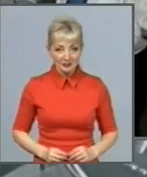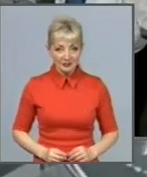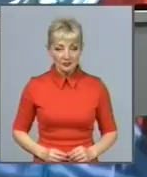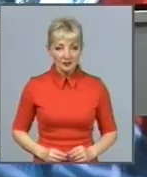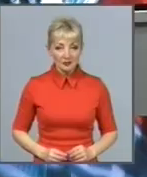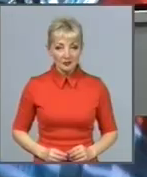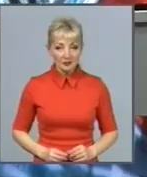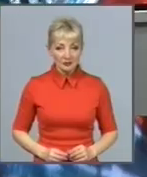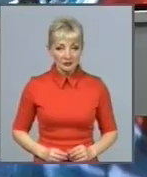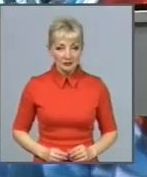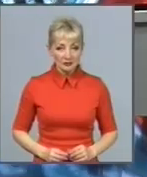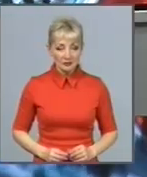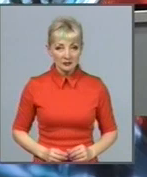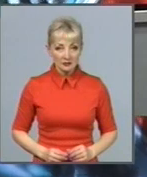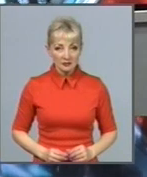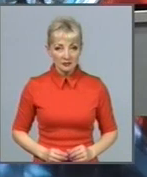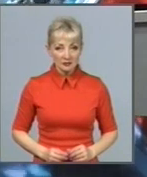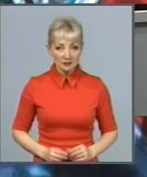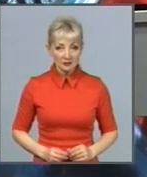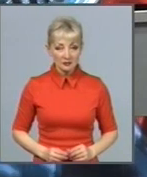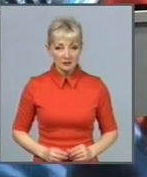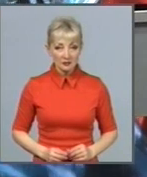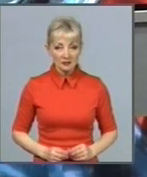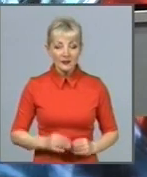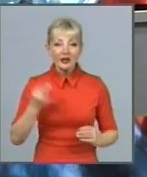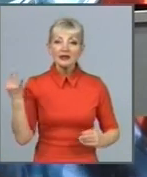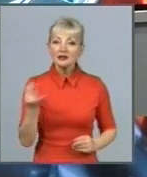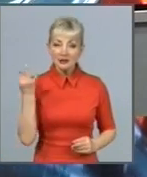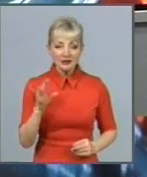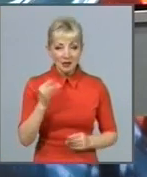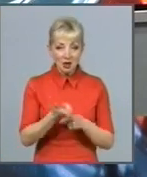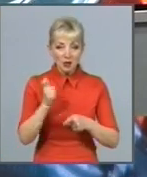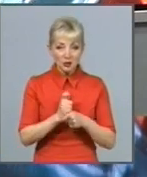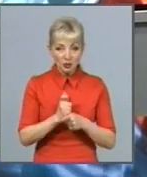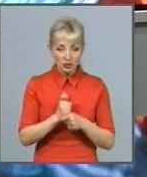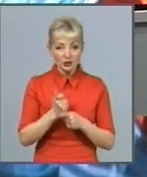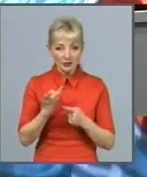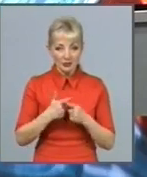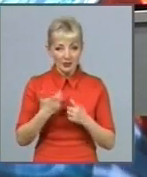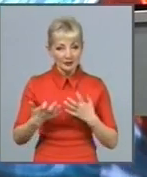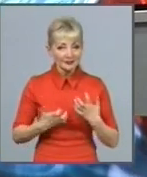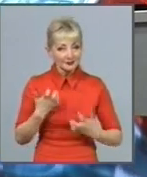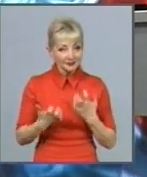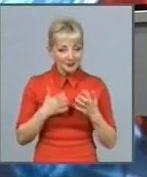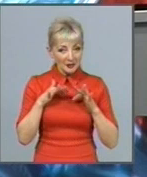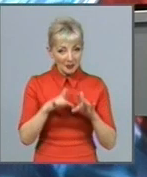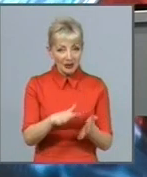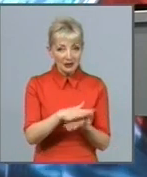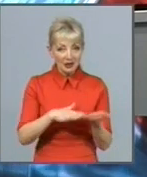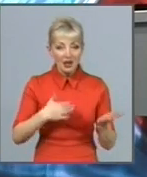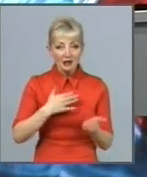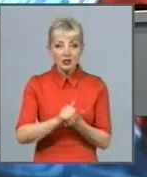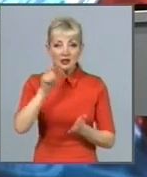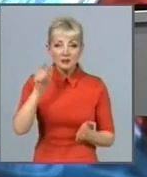Звістя. Про цікавий і дуже зворушливий захід йтиметься далі. Наші кореспонденти були у